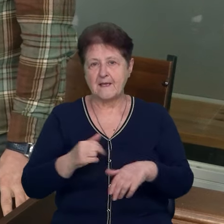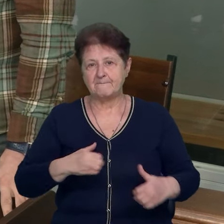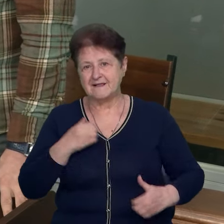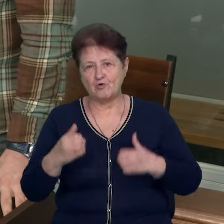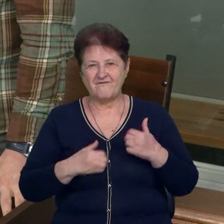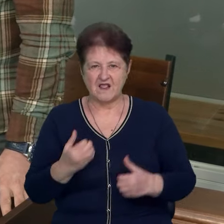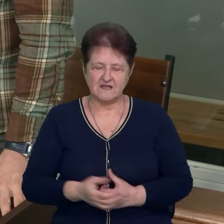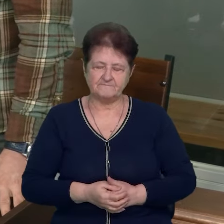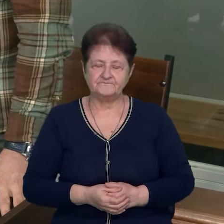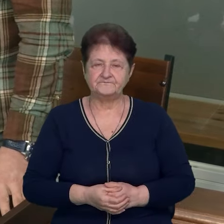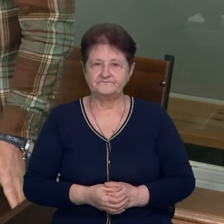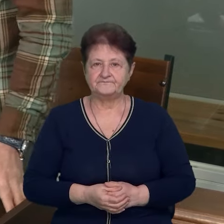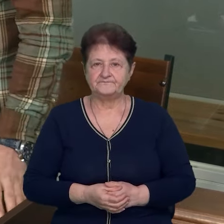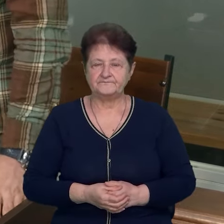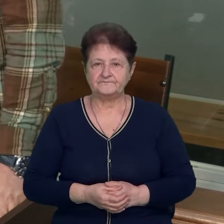так званого,